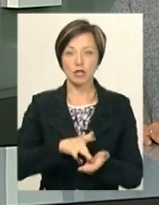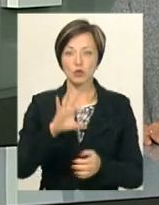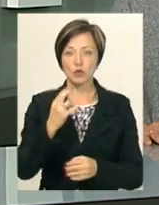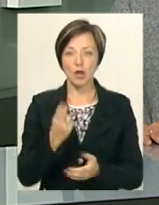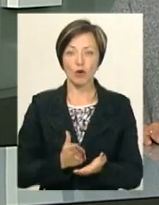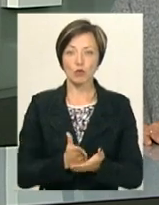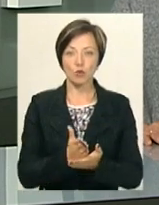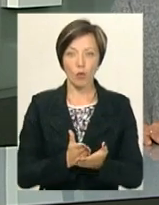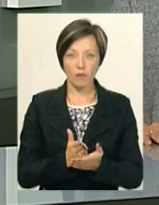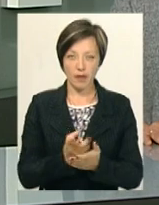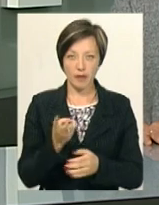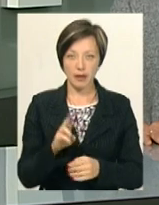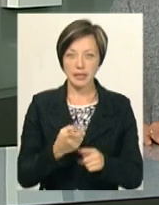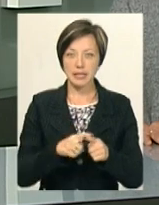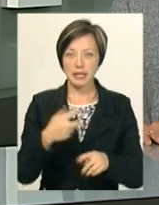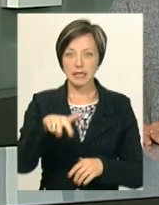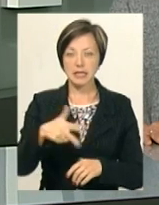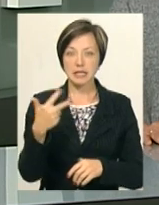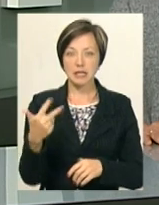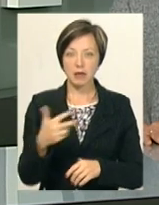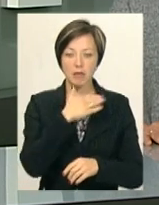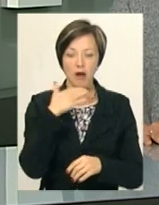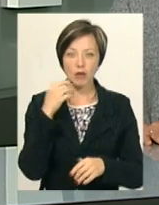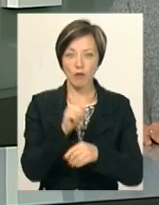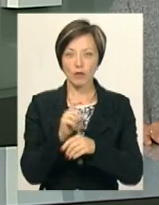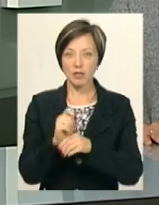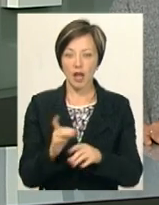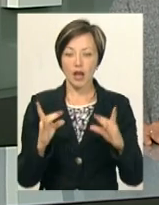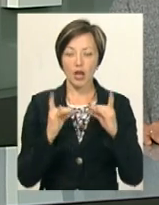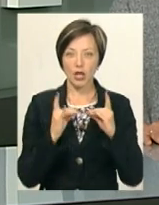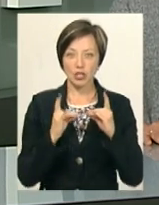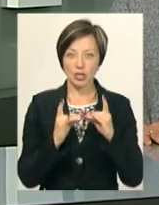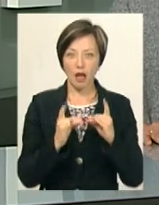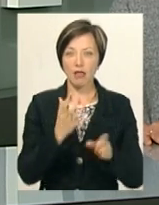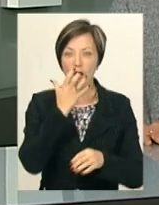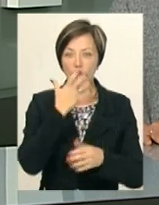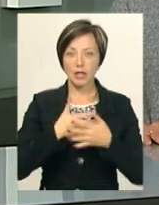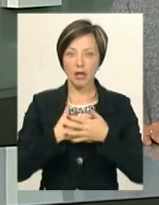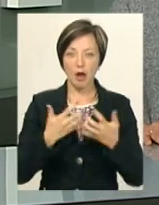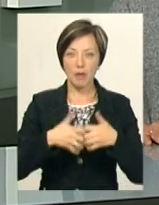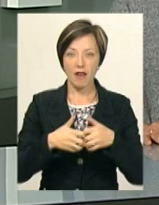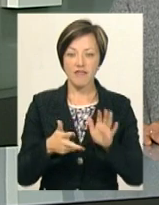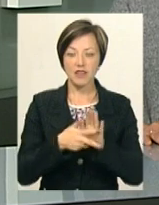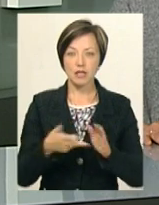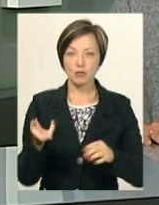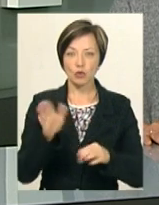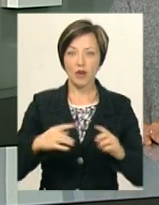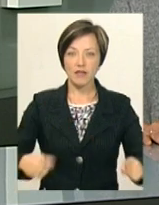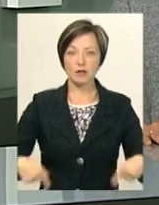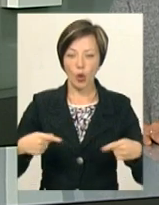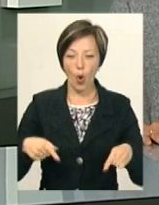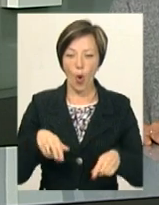соціального обслуговування. Це 33 багатофункціональних ліжка, наркозно-дихальний апарат, вісім візків, ходунки,